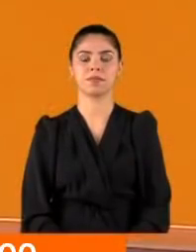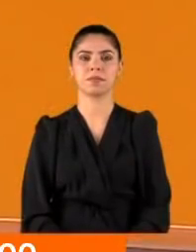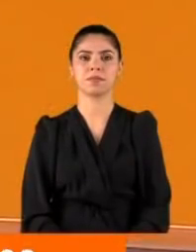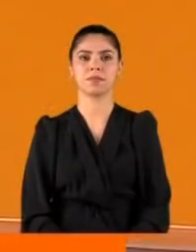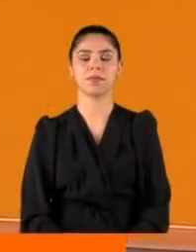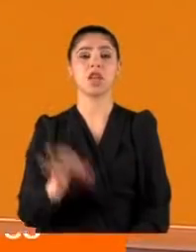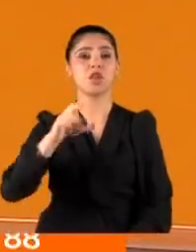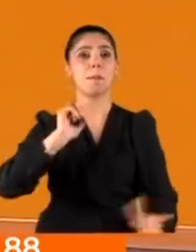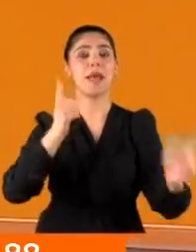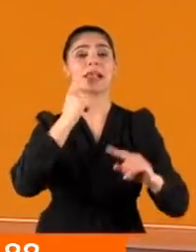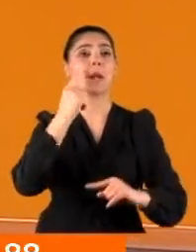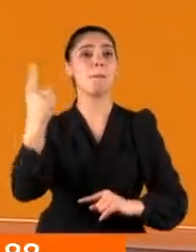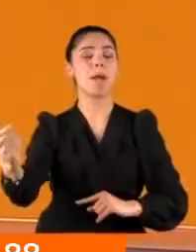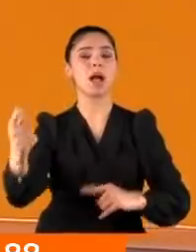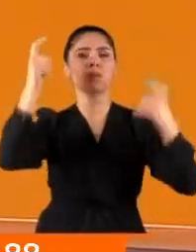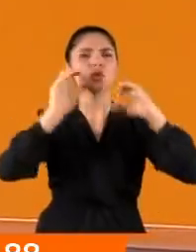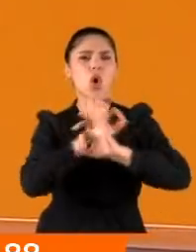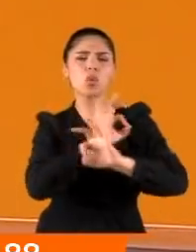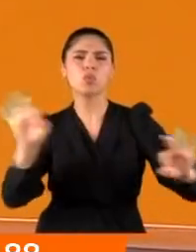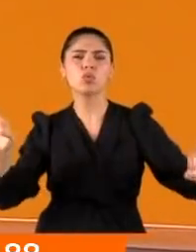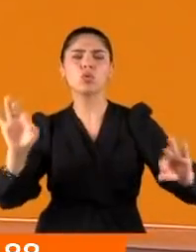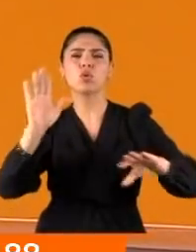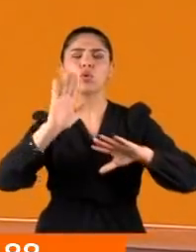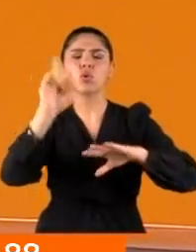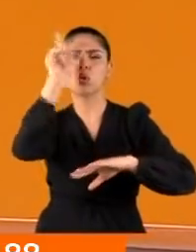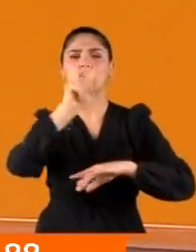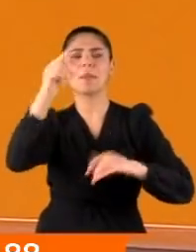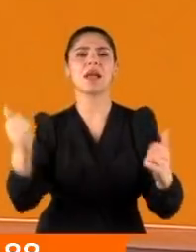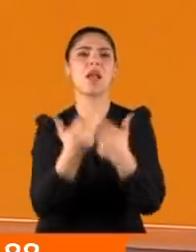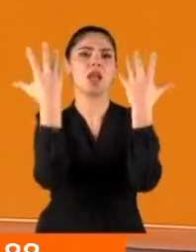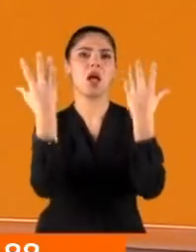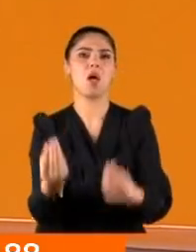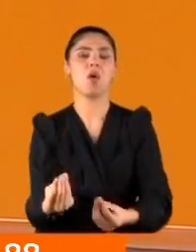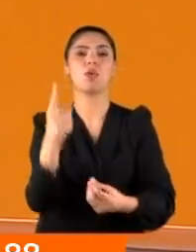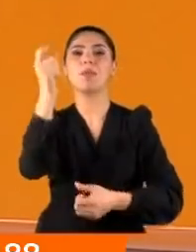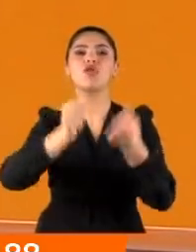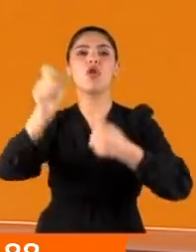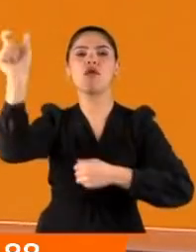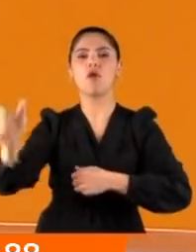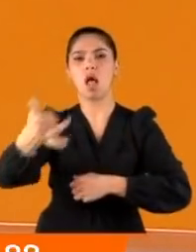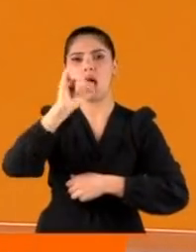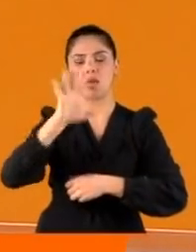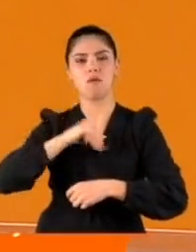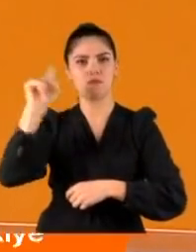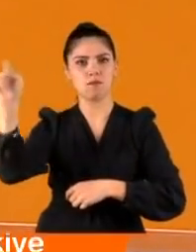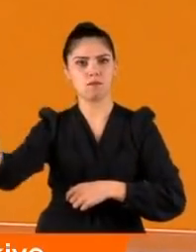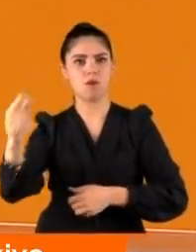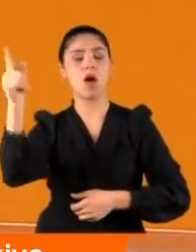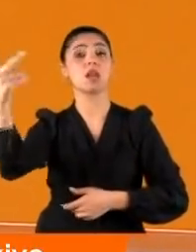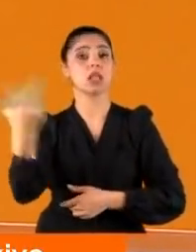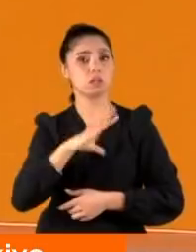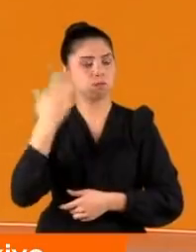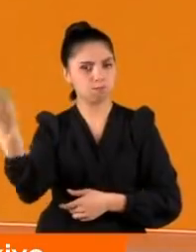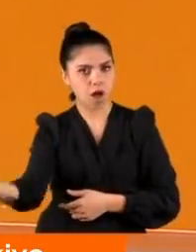Şimdi Meksika'ya gideceğiz. Sorumsuzluğun yol açtığı bir kazanın görüntüsünü izleyeceksiniz. Bir sürücü, alkollüydü, direksiyona geçti,